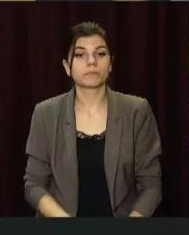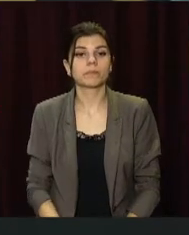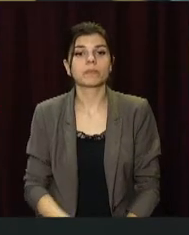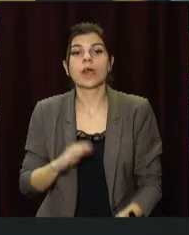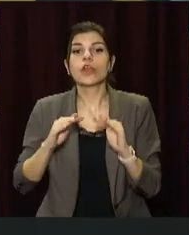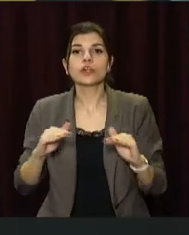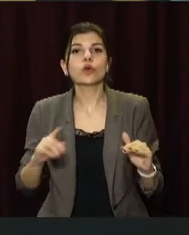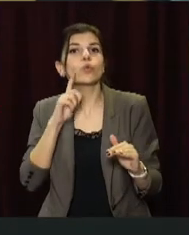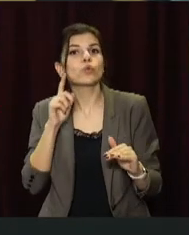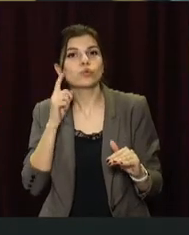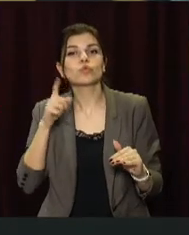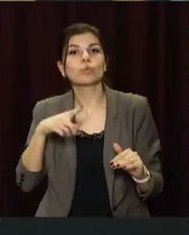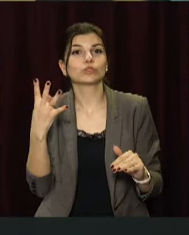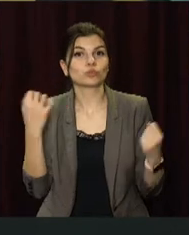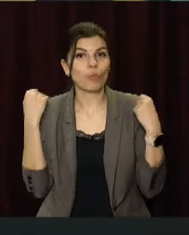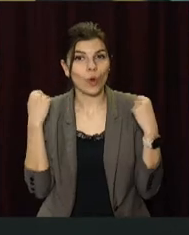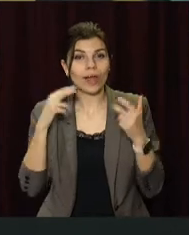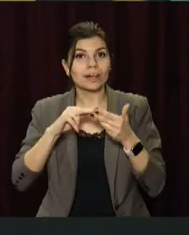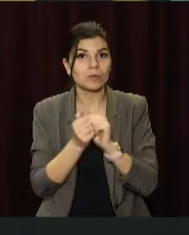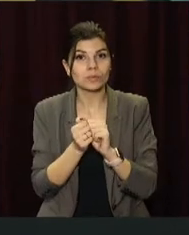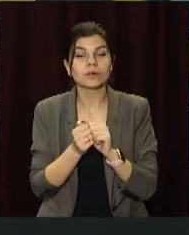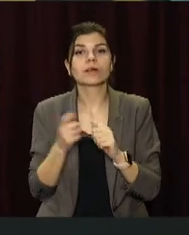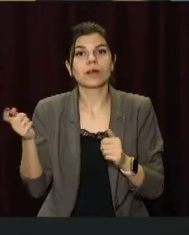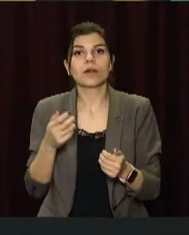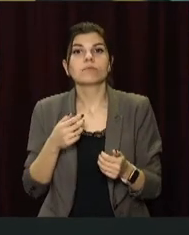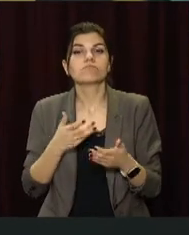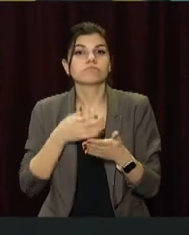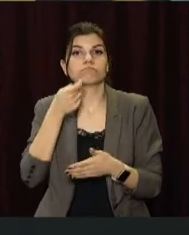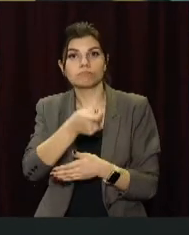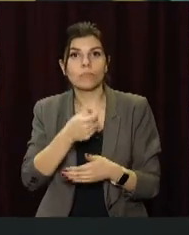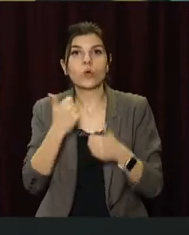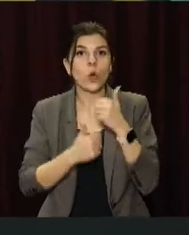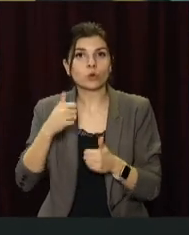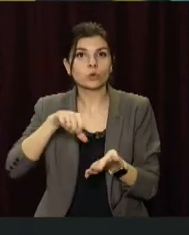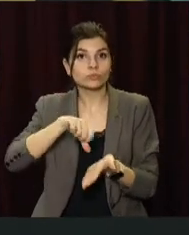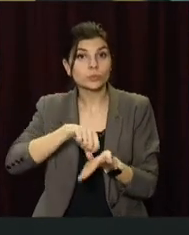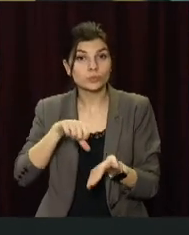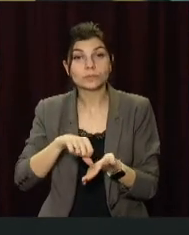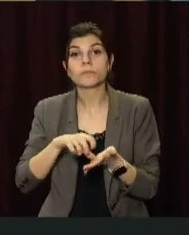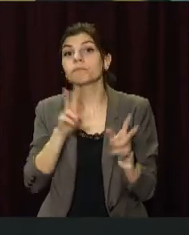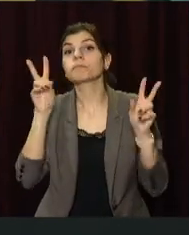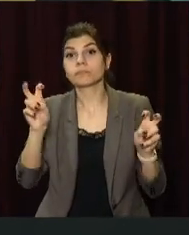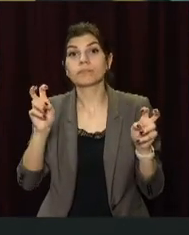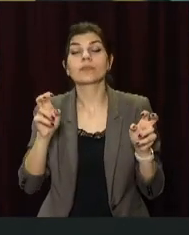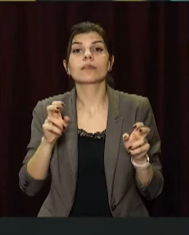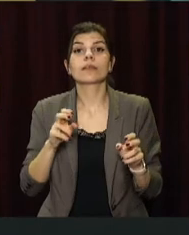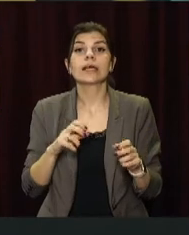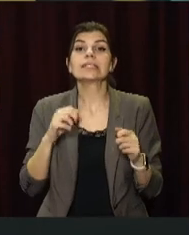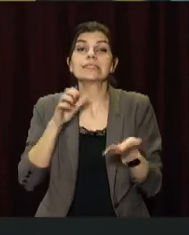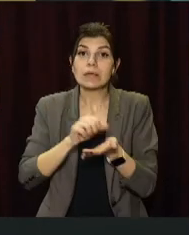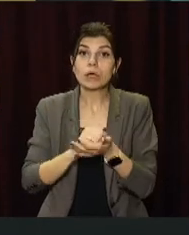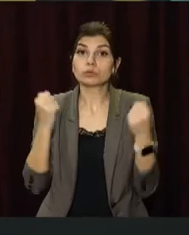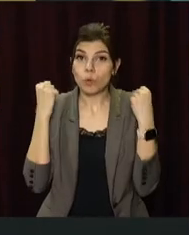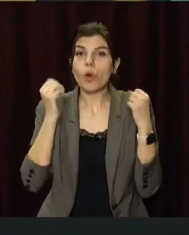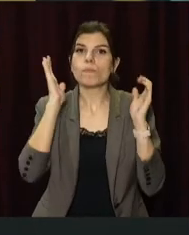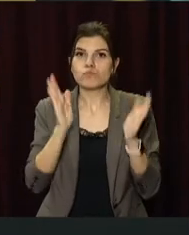-юнацька спортивна школа номер 4 Кам'янського подала свій проєкт на конкурс «Бюджет участі». Назвала його «Займайся спортом,